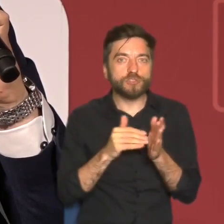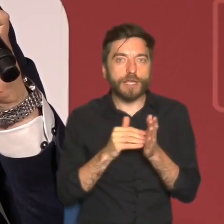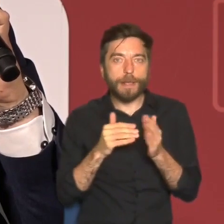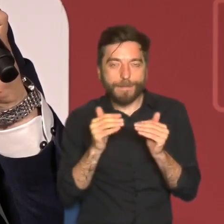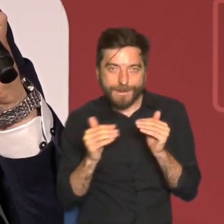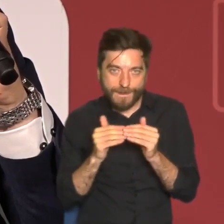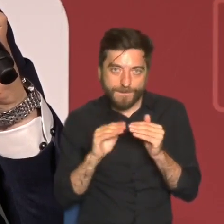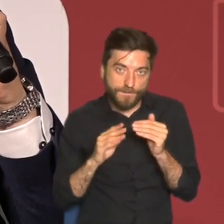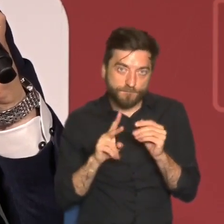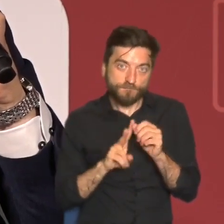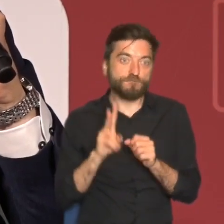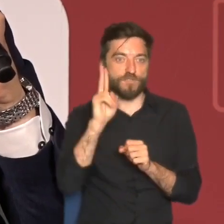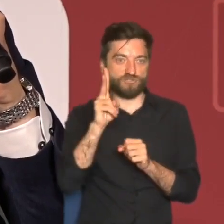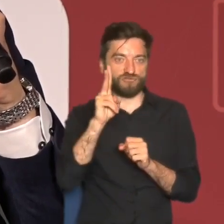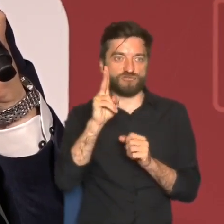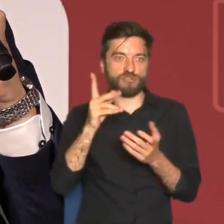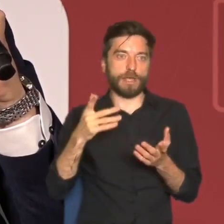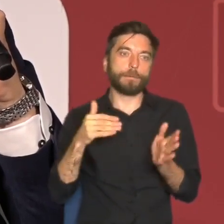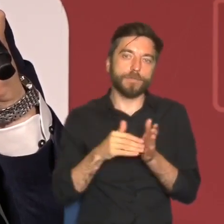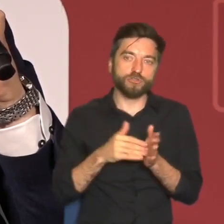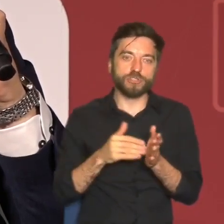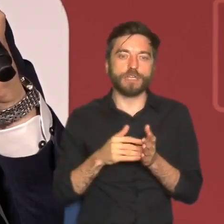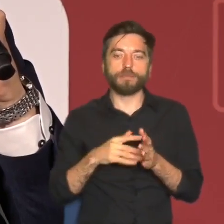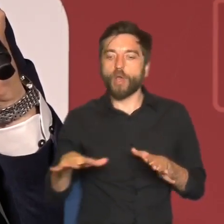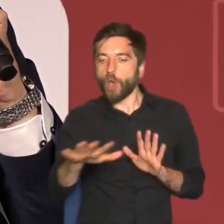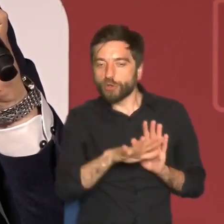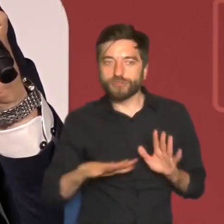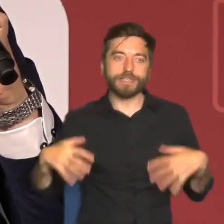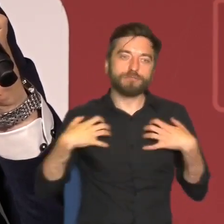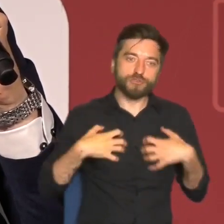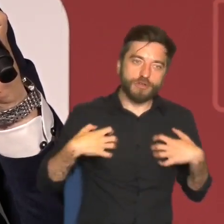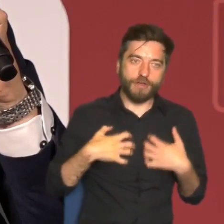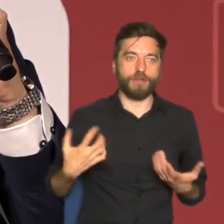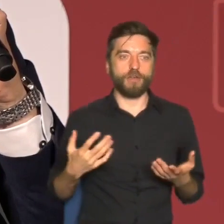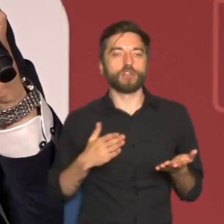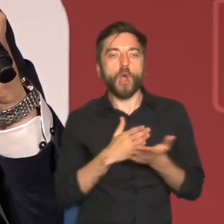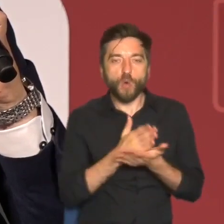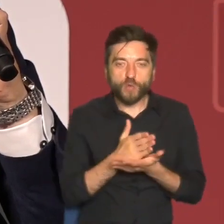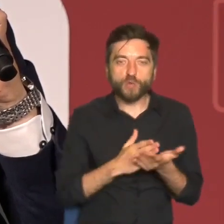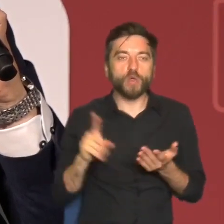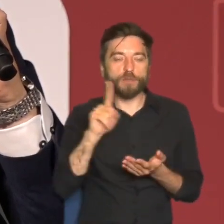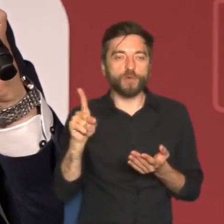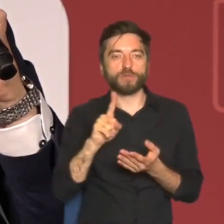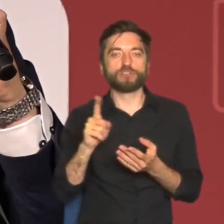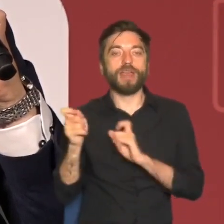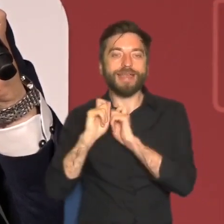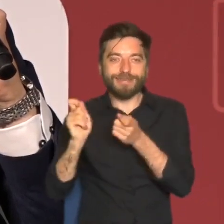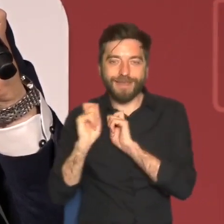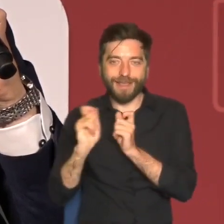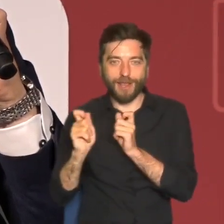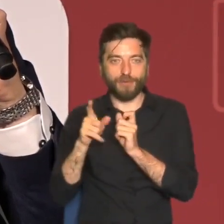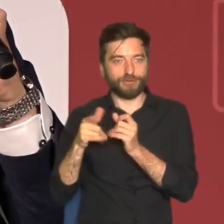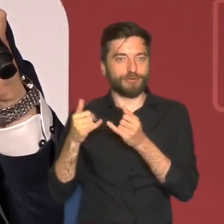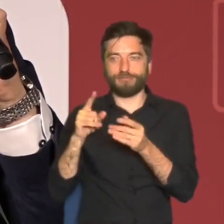wypadku czyli nie wiem potrzeb związanych z otoczeniem nawet tymi usługami publicznymi czy transportem schodzi zupełnie na